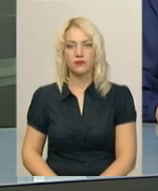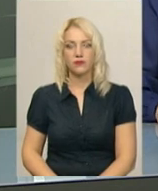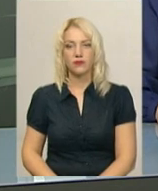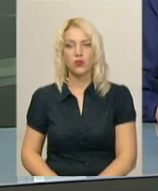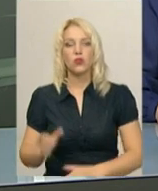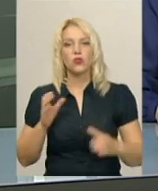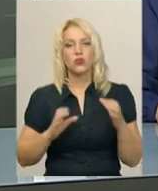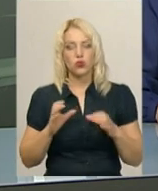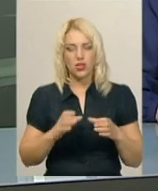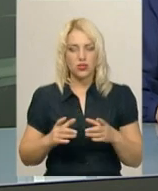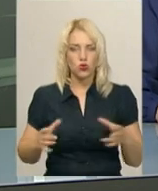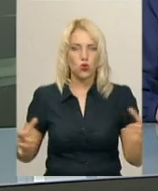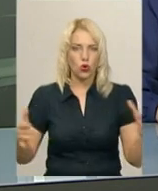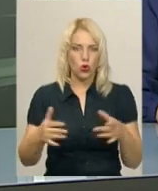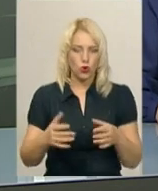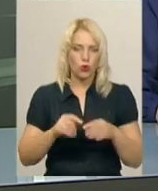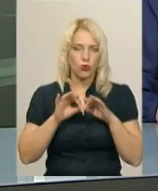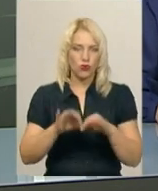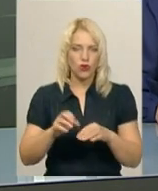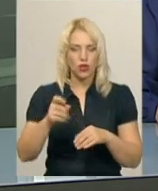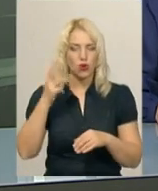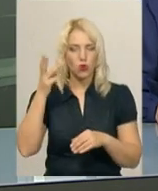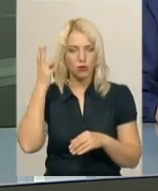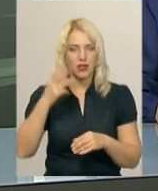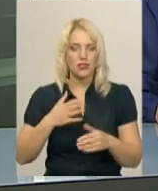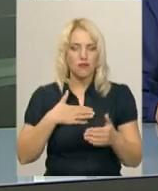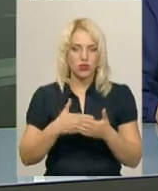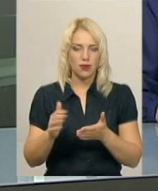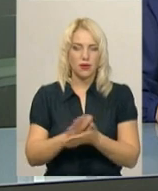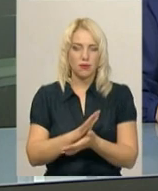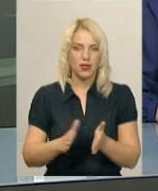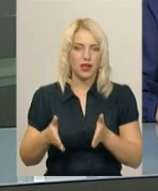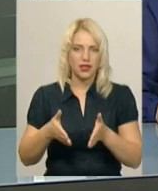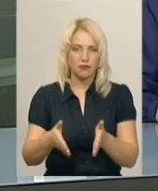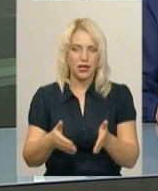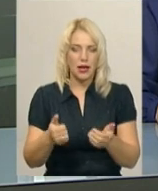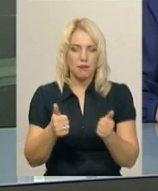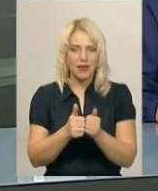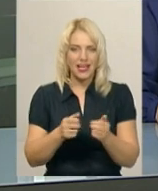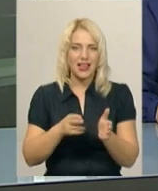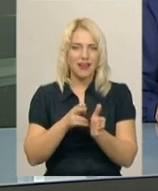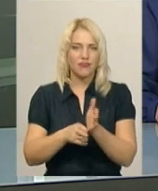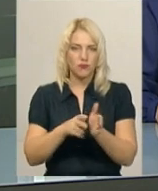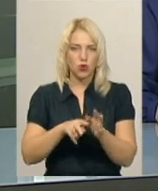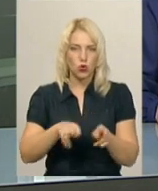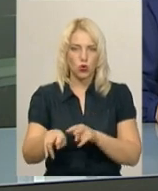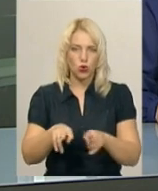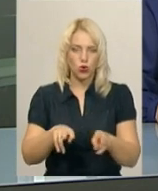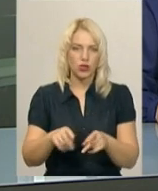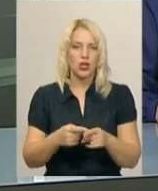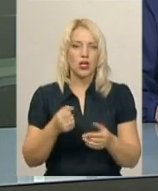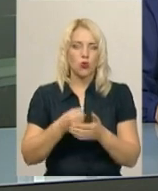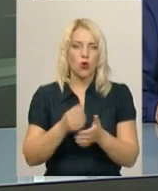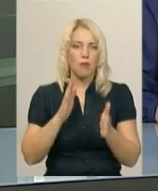Студентську толоку провели у Хмельницькому. Волонтери прибирали ділянку біля залізничної дороги від Хмельницької міської лікарні до парку Франка.